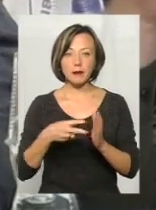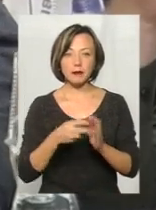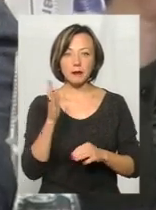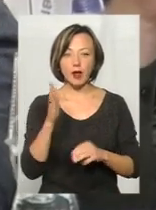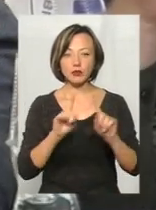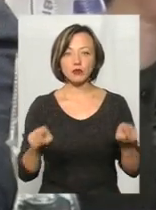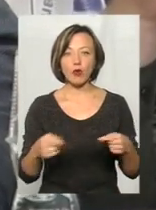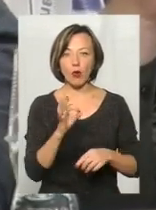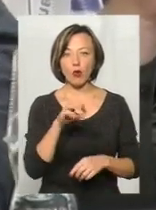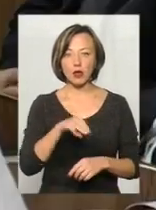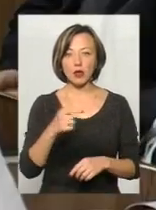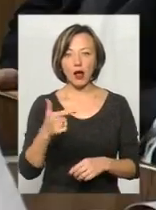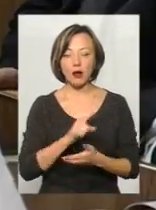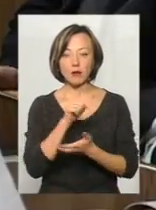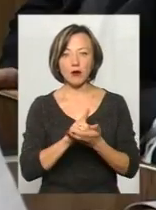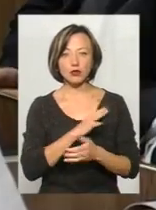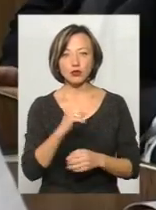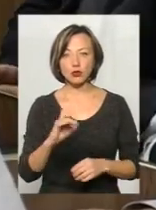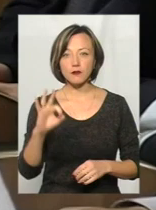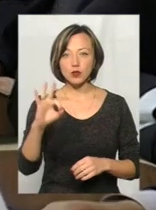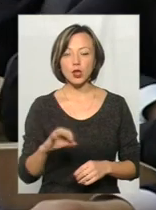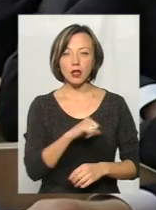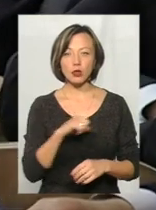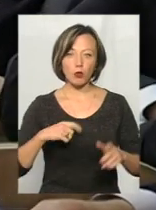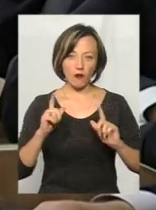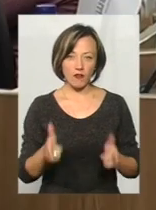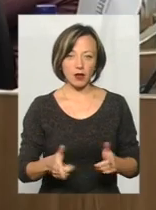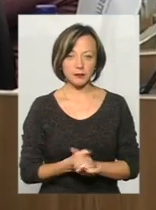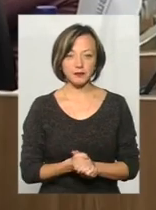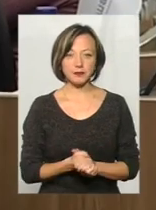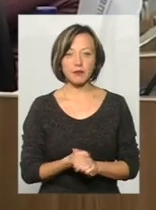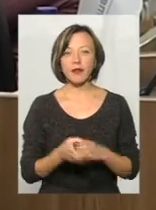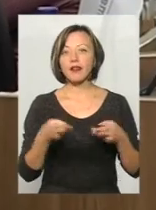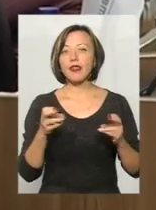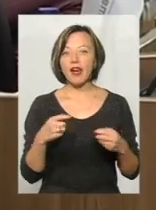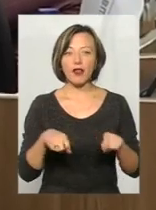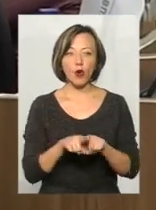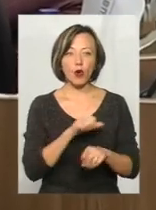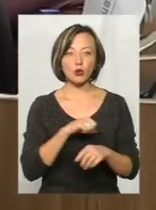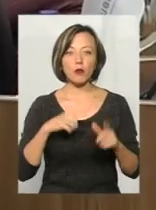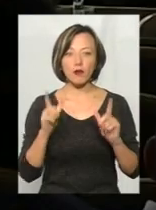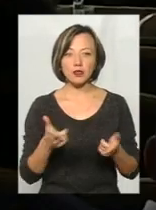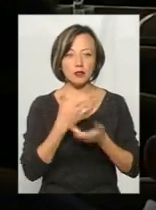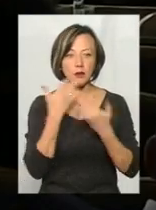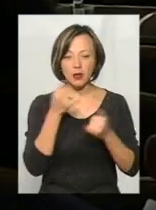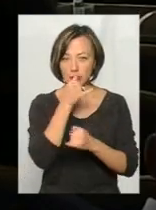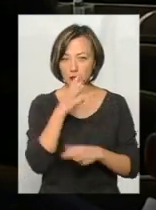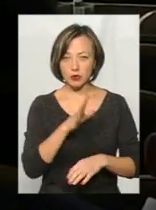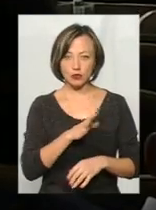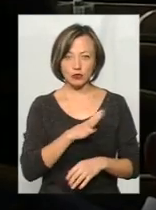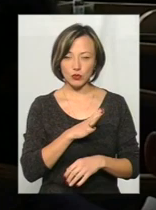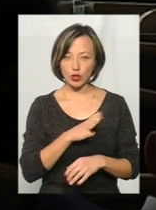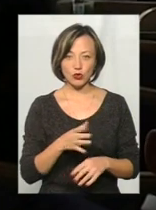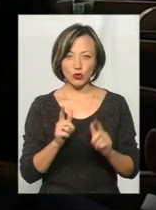утворення ОТГ має бути 100% добровільним. Там, де такої добровільності немає, не може й бути